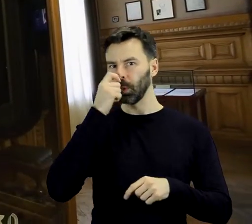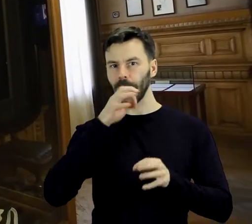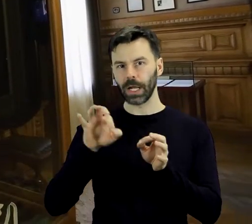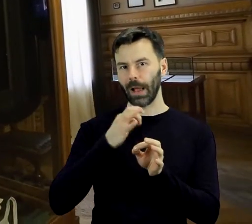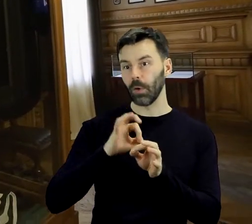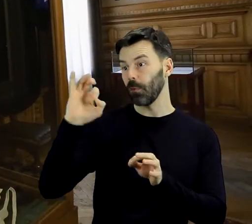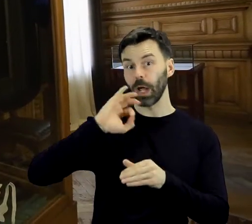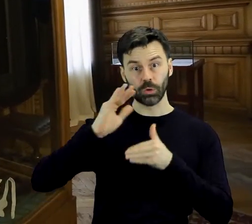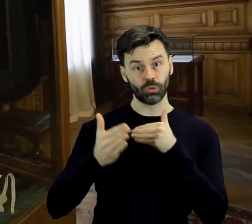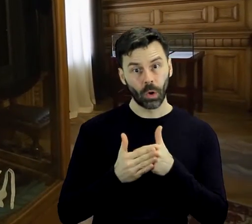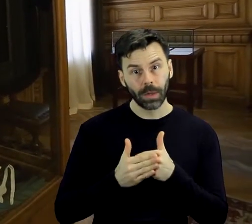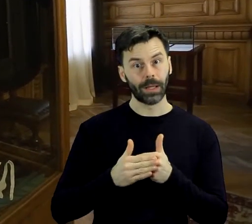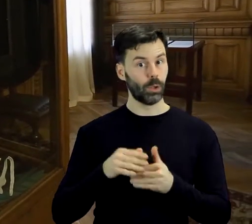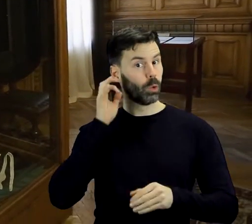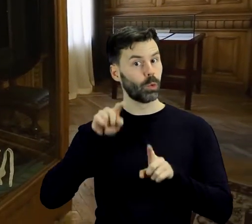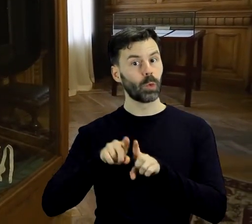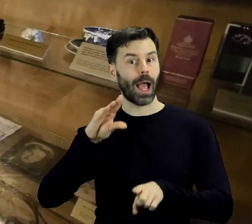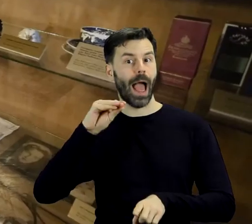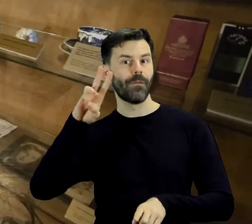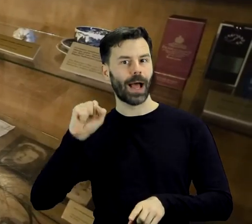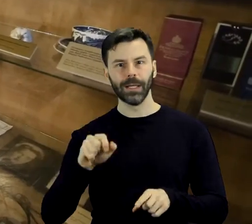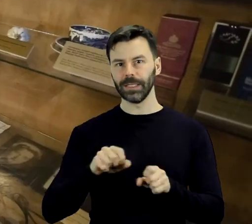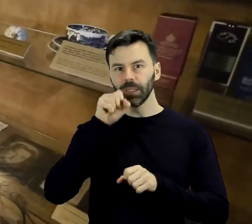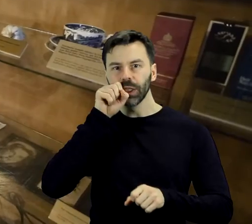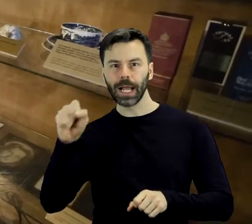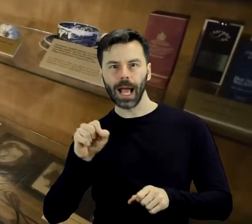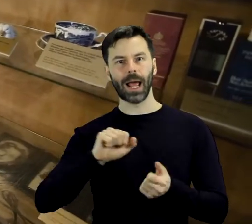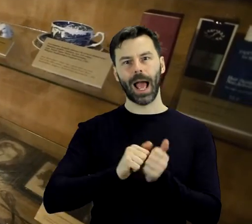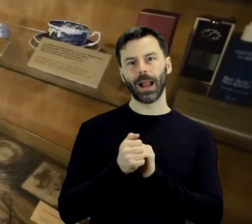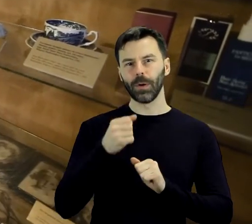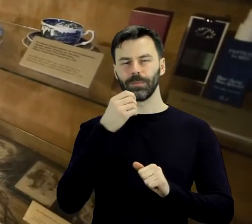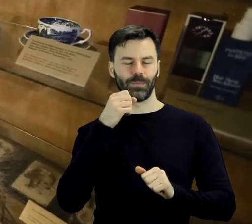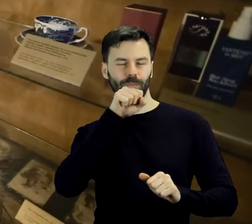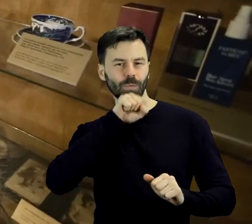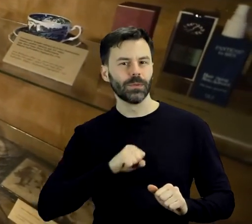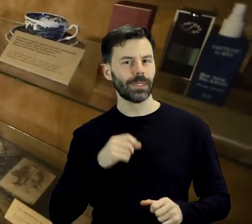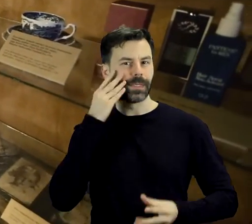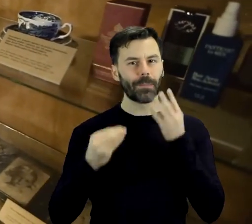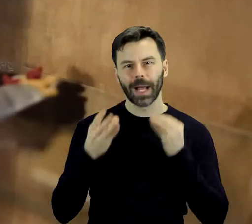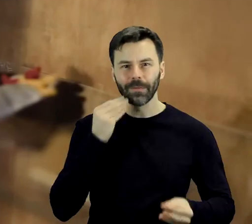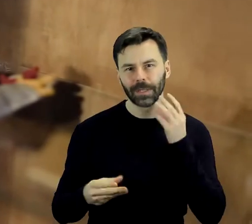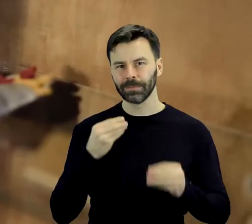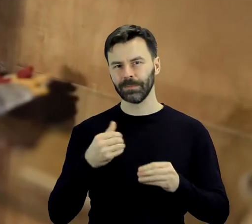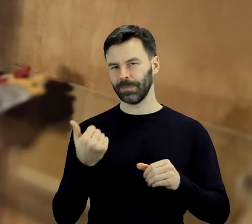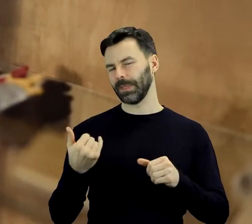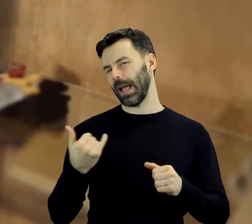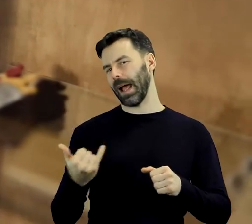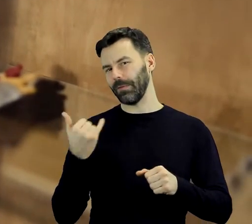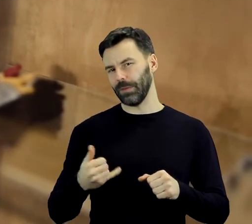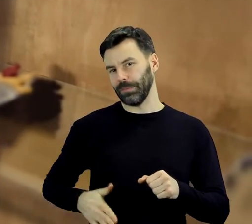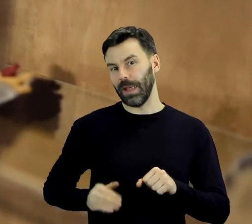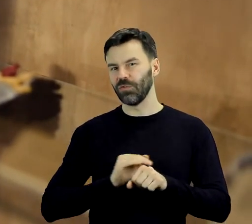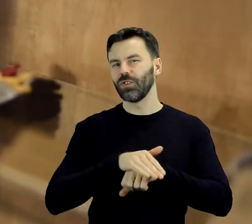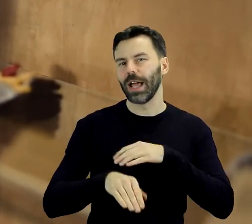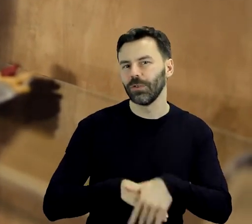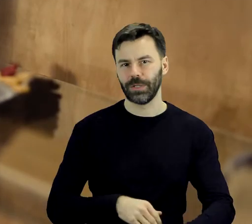chusteczki haftowane przez żonę i córkę Ewę, pudełko cygar, czy ulubione maskotki – talizmany, z którymi artysta nie